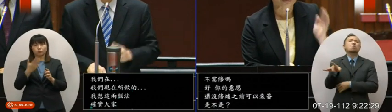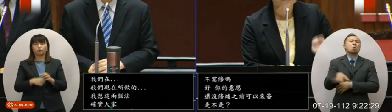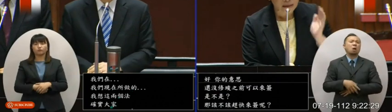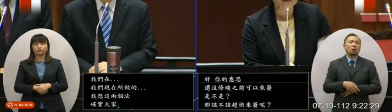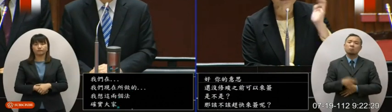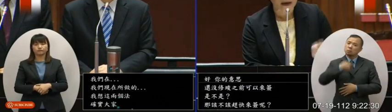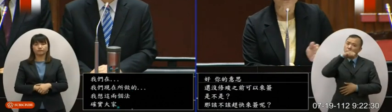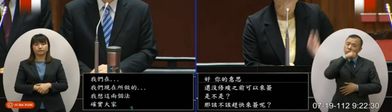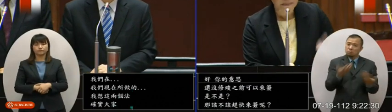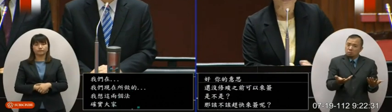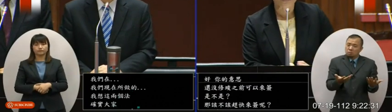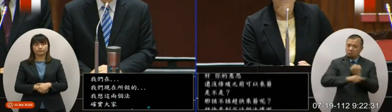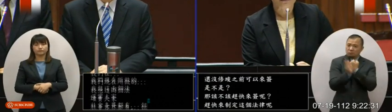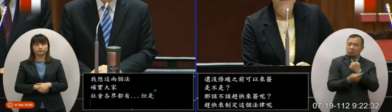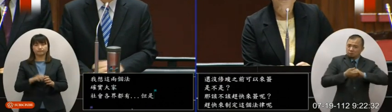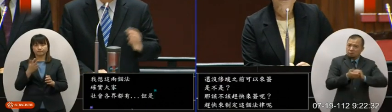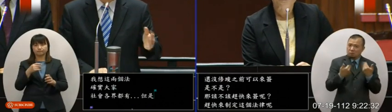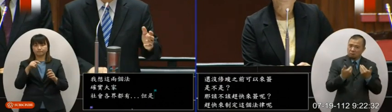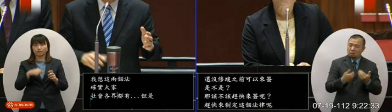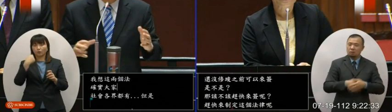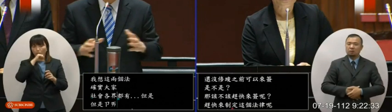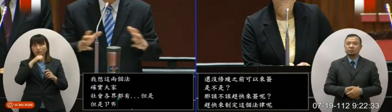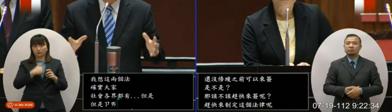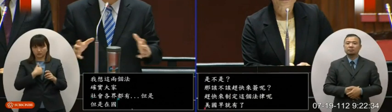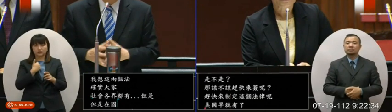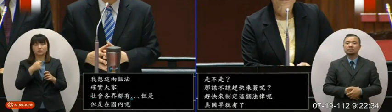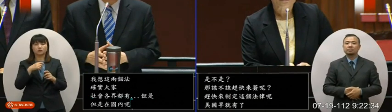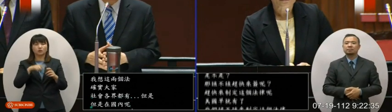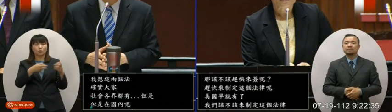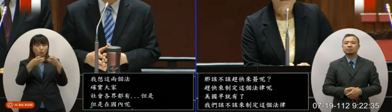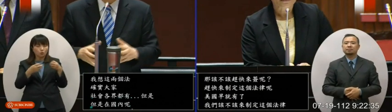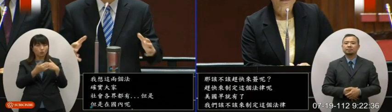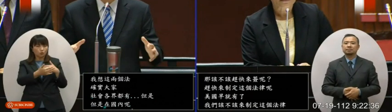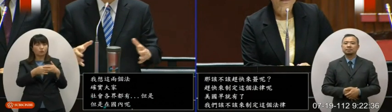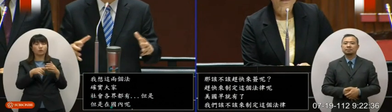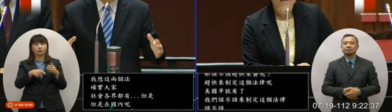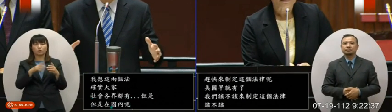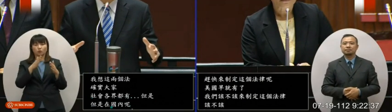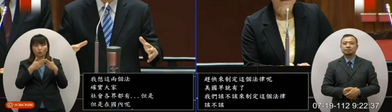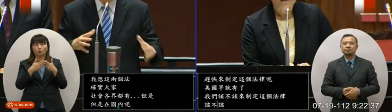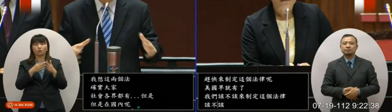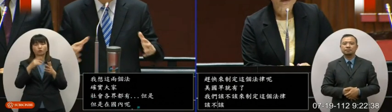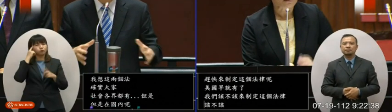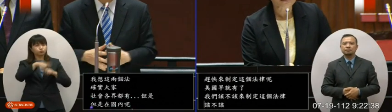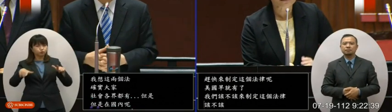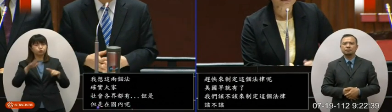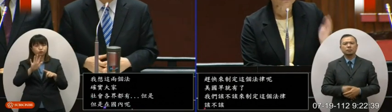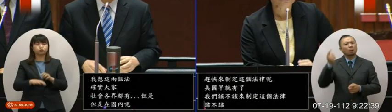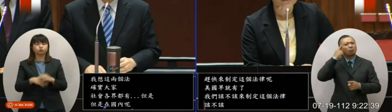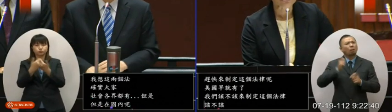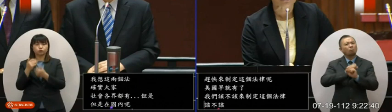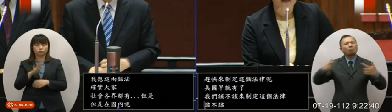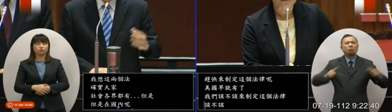了我们该不该来制定这个法律该不该但是在国内呢实际上我们的讨论过程当中还是有蛮大的歧见什么